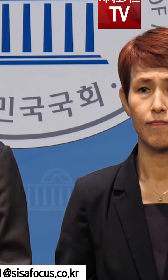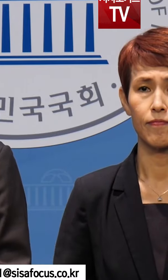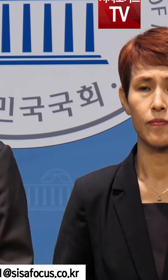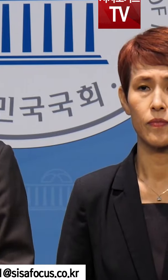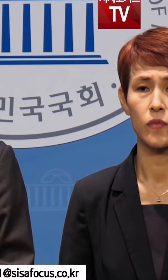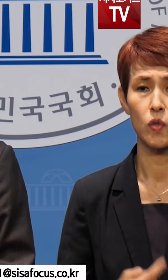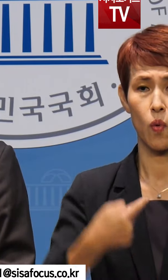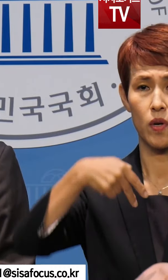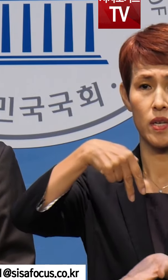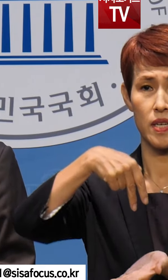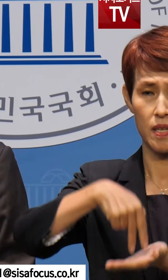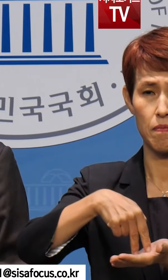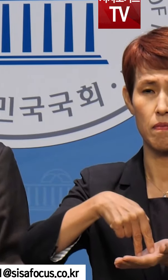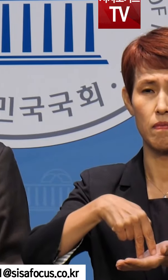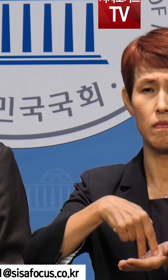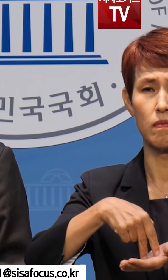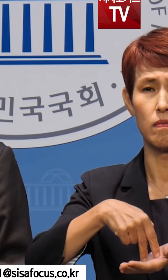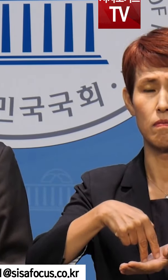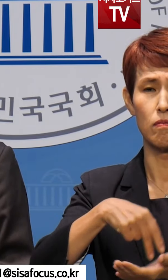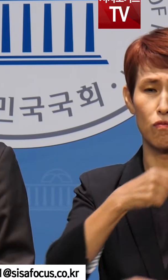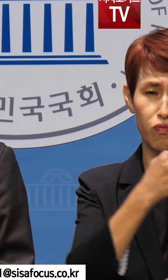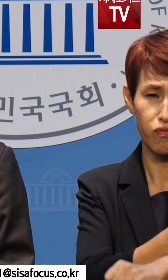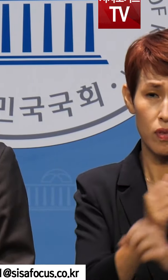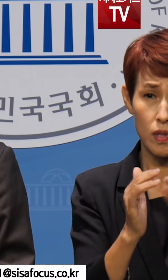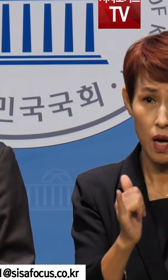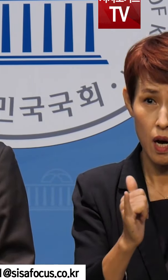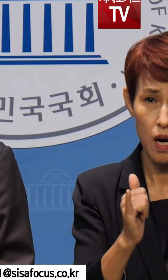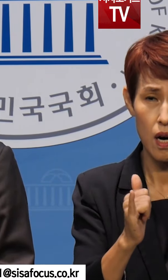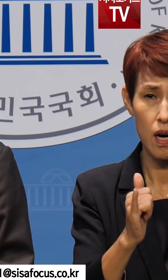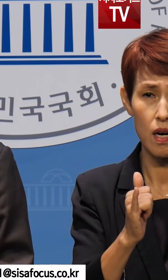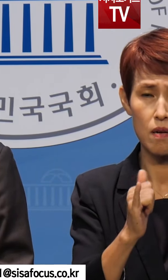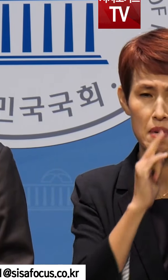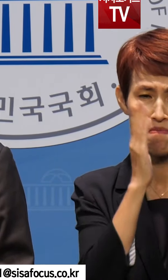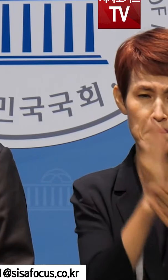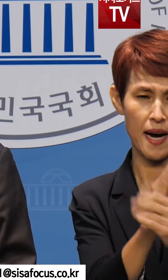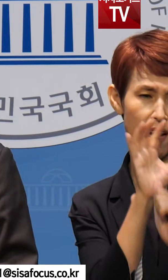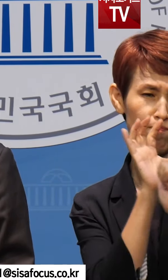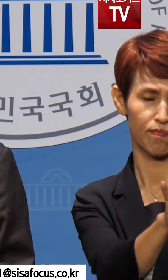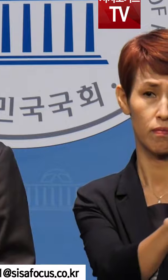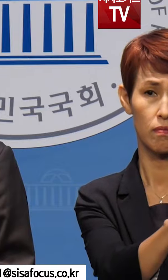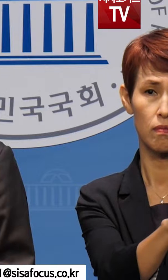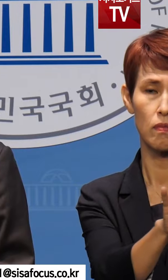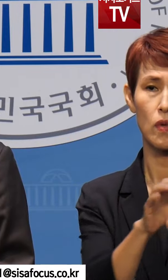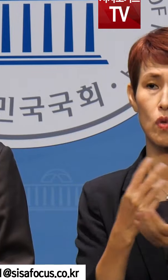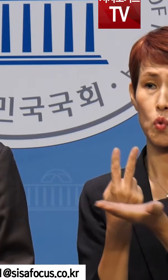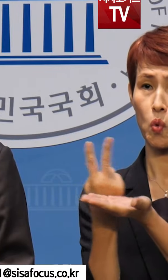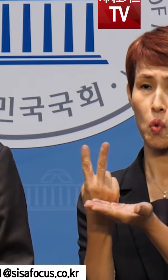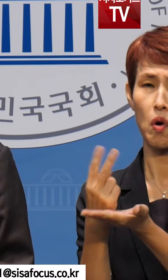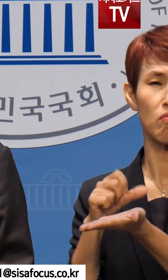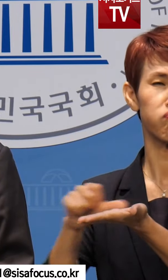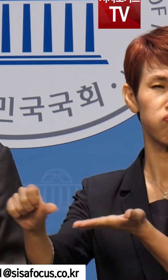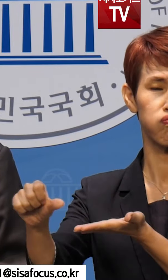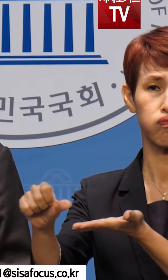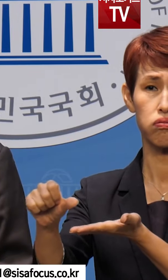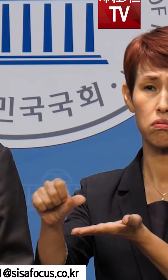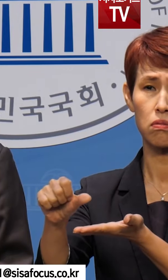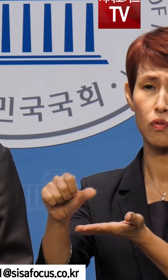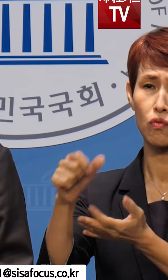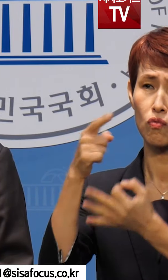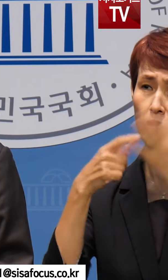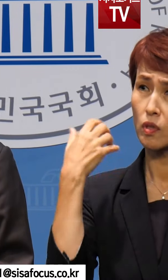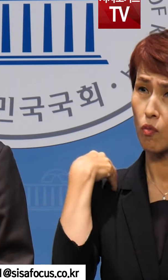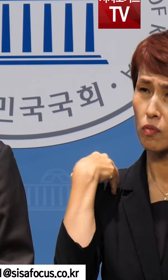독립유공자 입에 재갈을 물리고 독도마저 지우는 윤석열 정부, 대한민국 정부가 맞습니까?